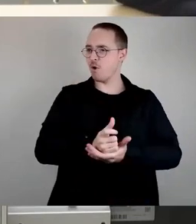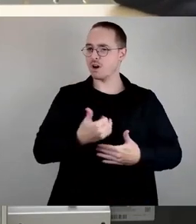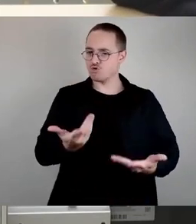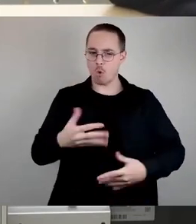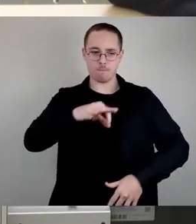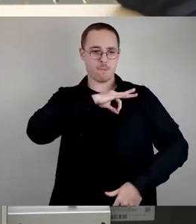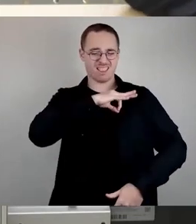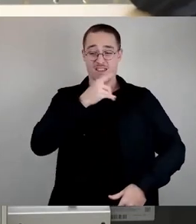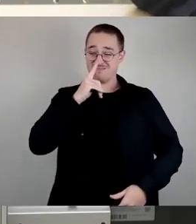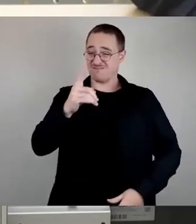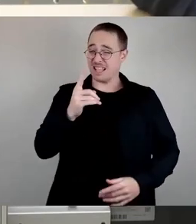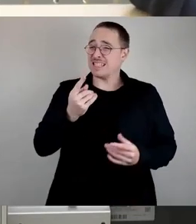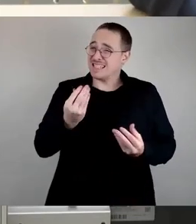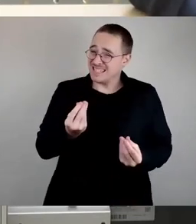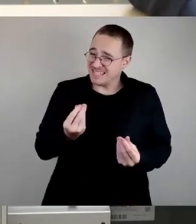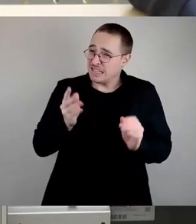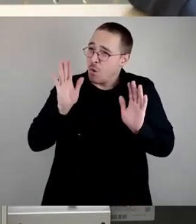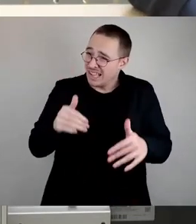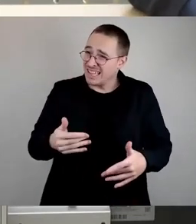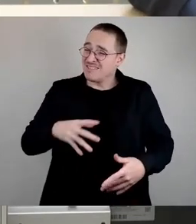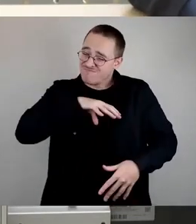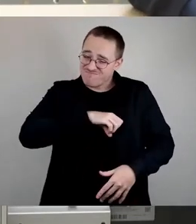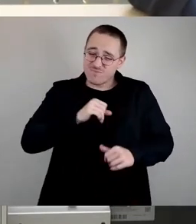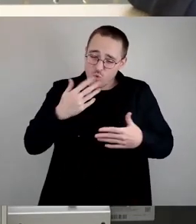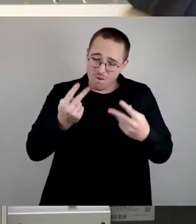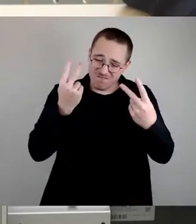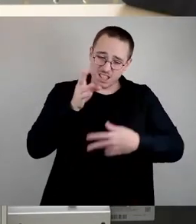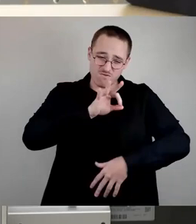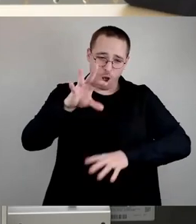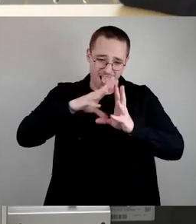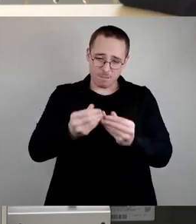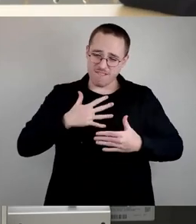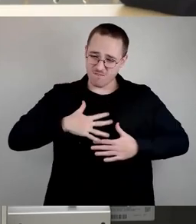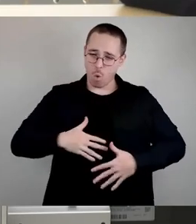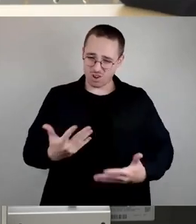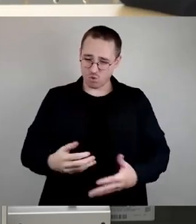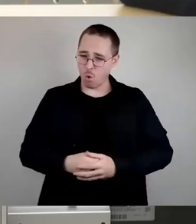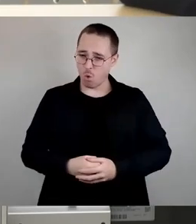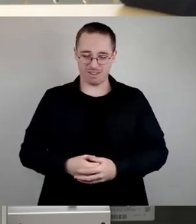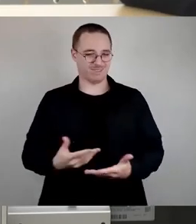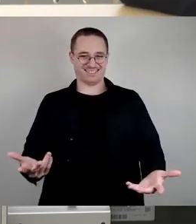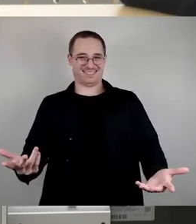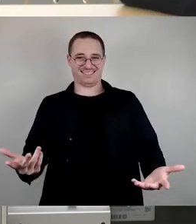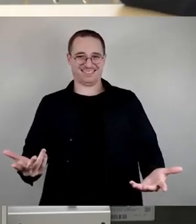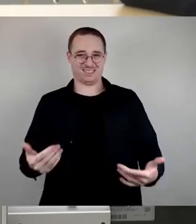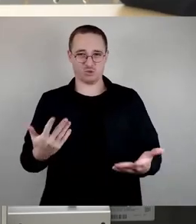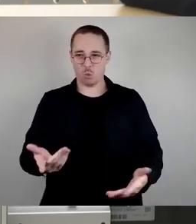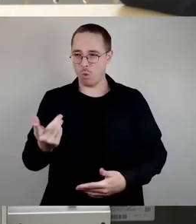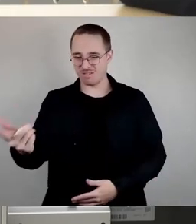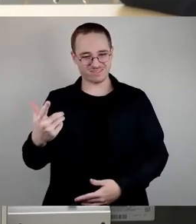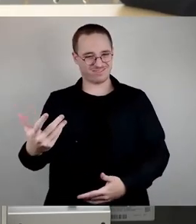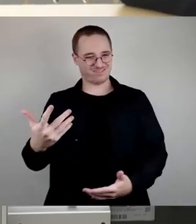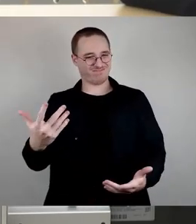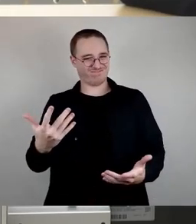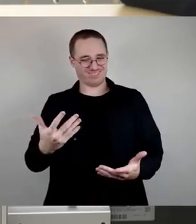wehtut, sich hinstellt und sagt, ja, das ist wichtig fürs Allgemeinwohl. Und das müssen wir einfach auch sagen, und ich sage es Ihnen auch nochmal, Sie machen hier